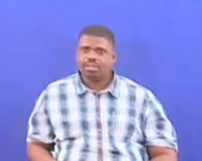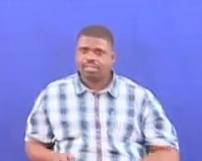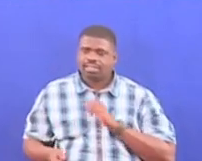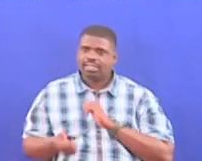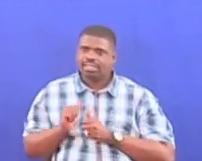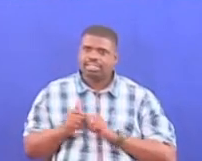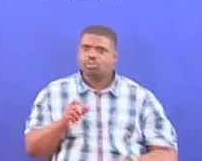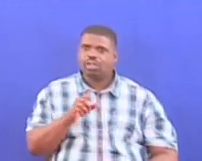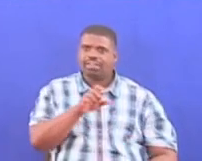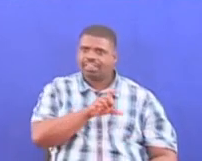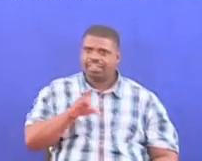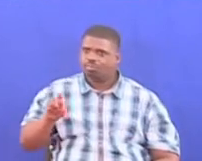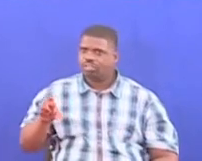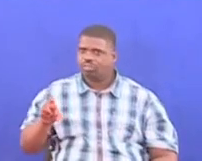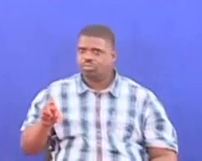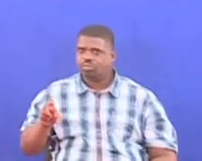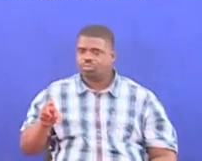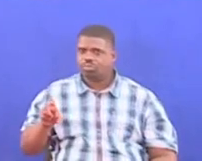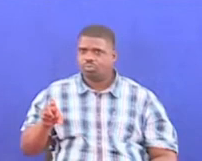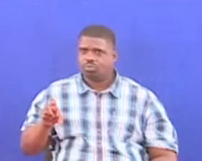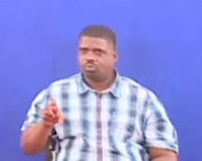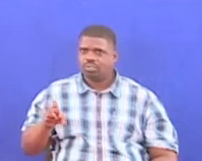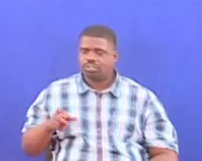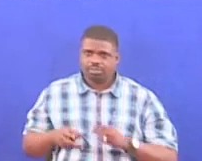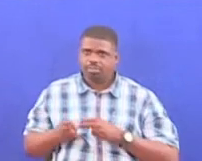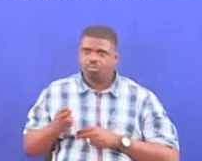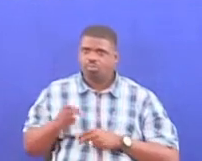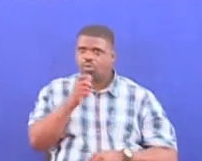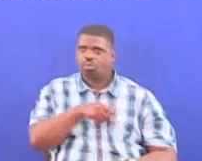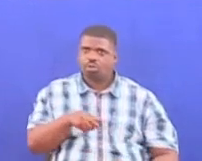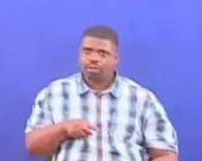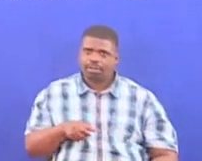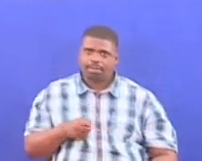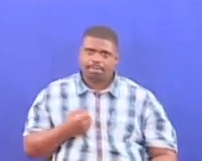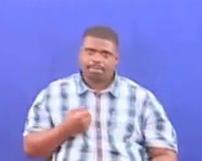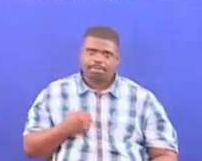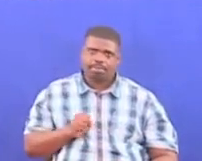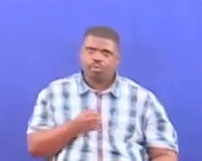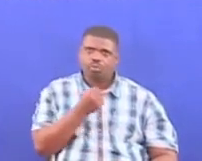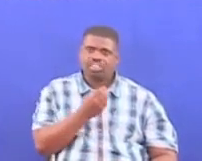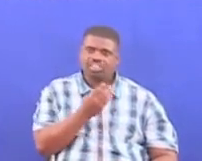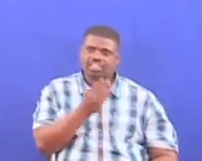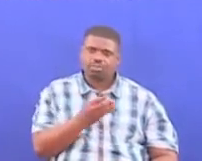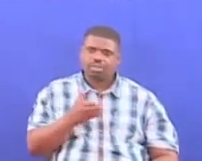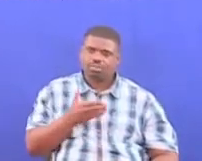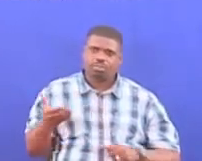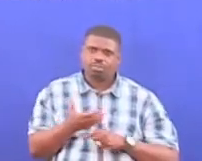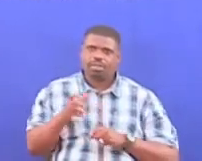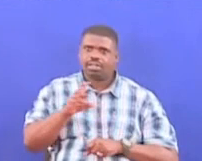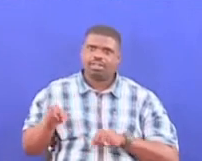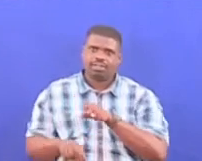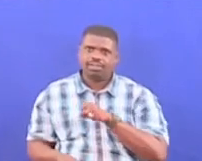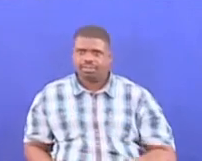tatizo lanida, la kadi zaidi ya zimipatiwa fumbuzi, kwa watu milioni, ishirita nene, ambao wanastahiki kupata kadi.